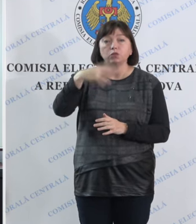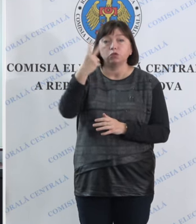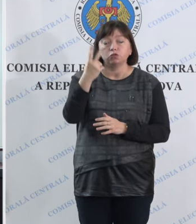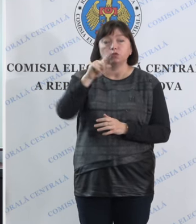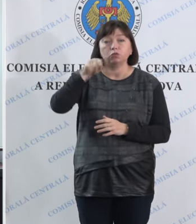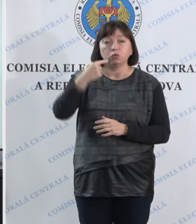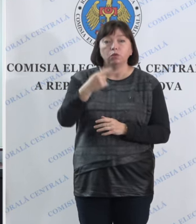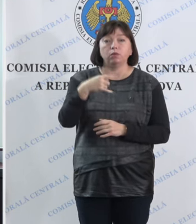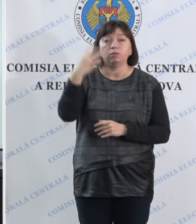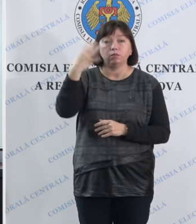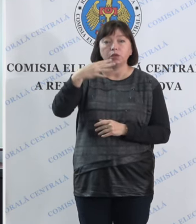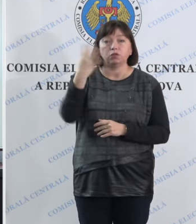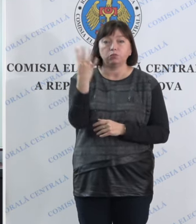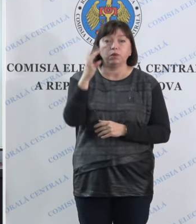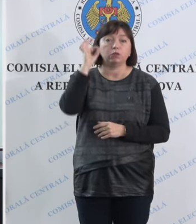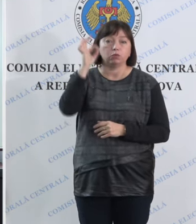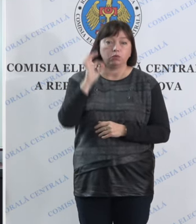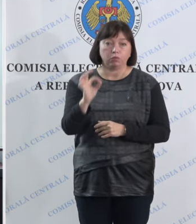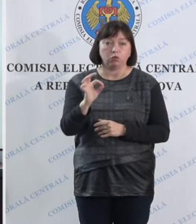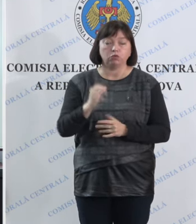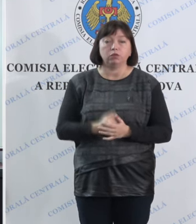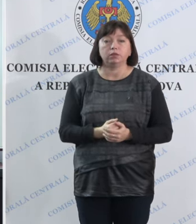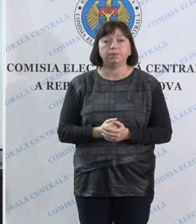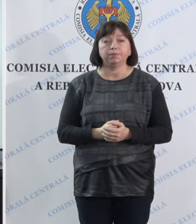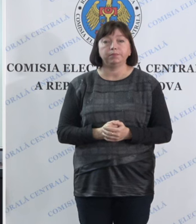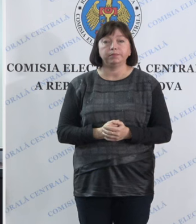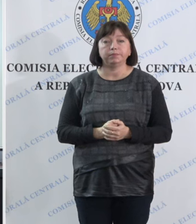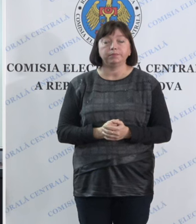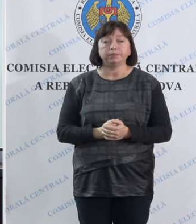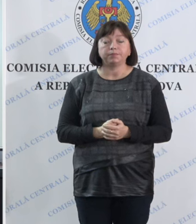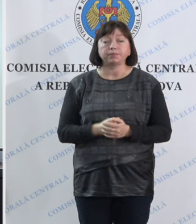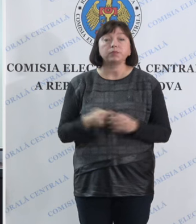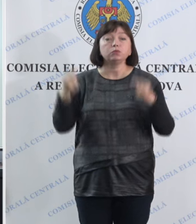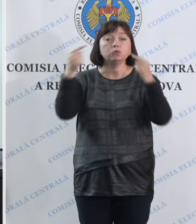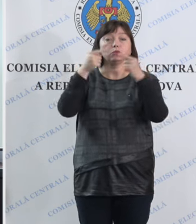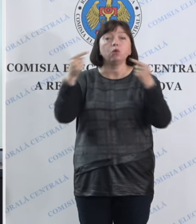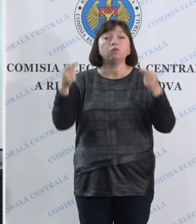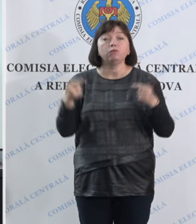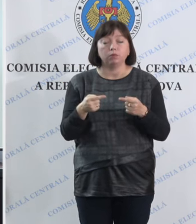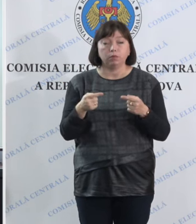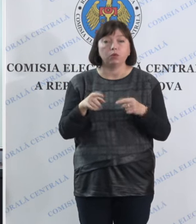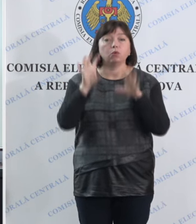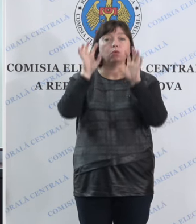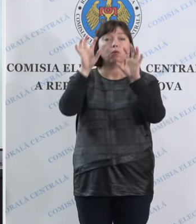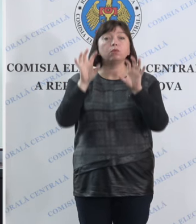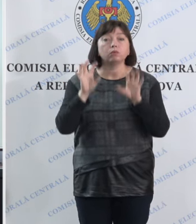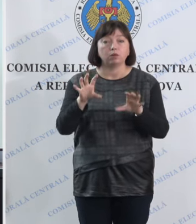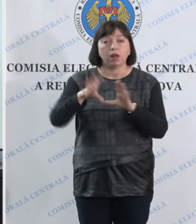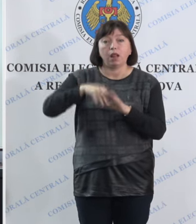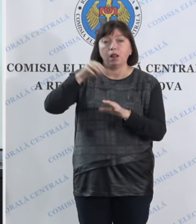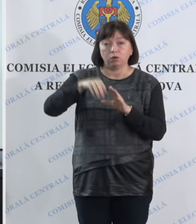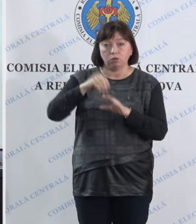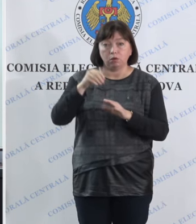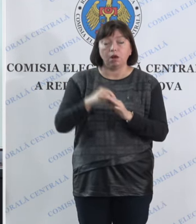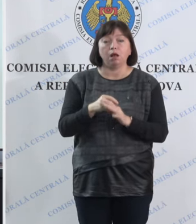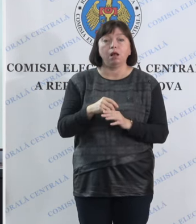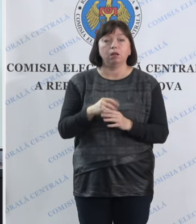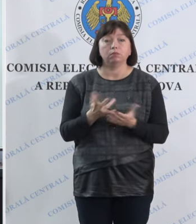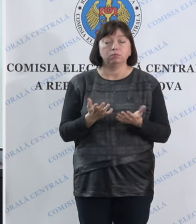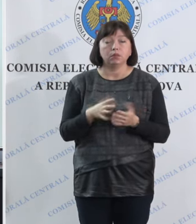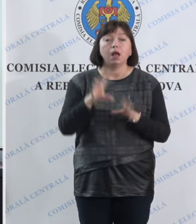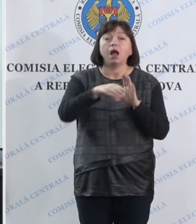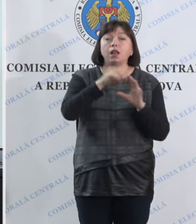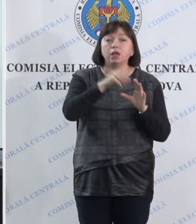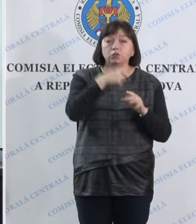,44%. În conformitate cu prevederele codului electoral, atât